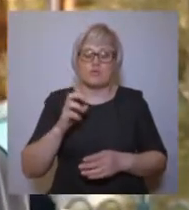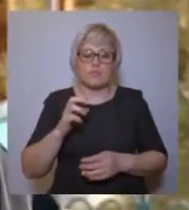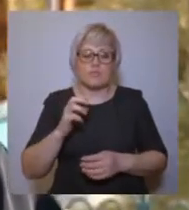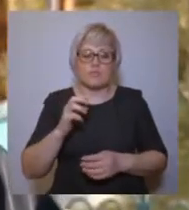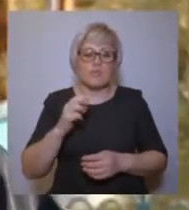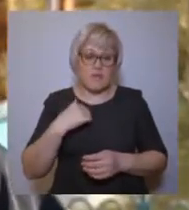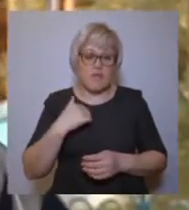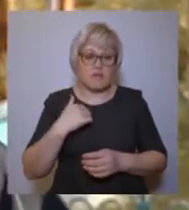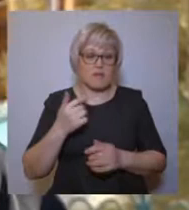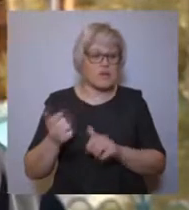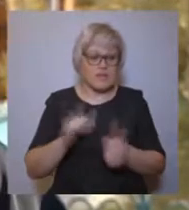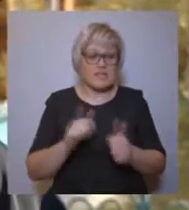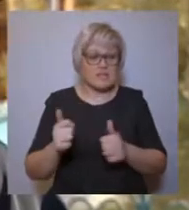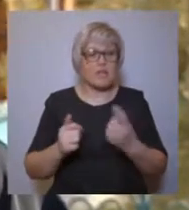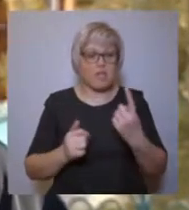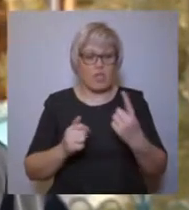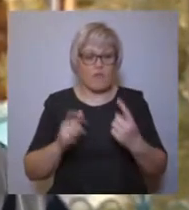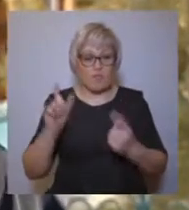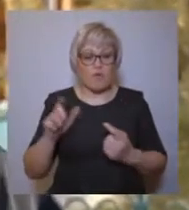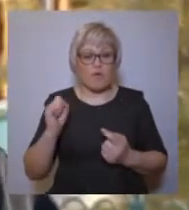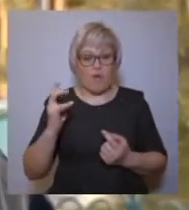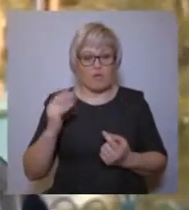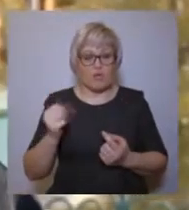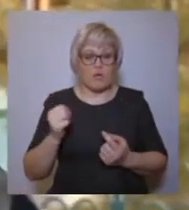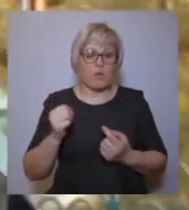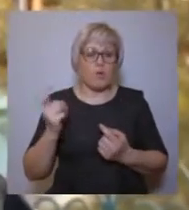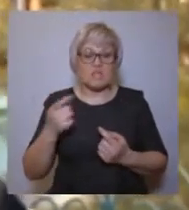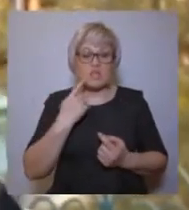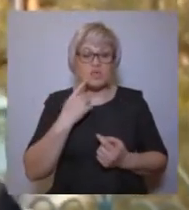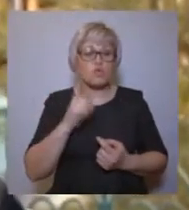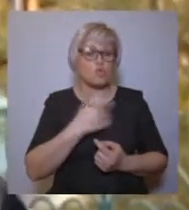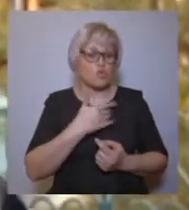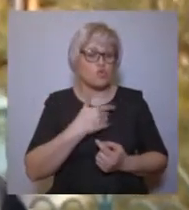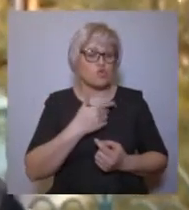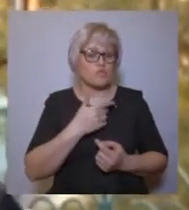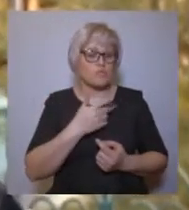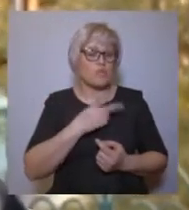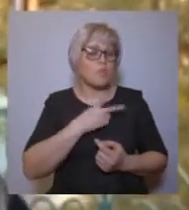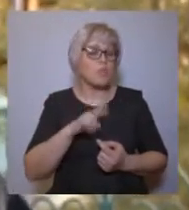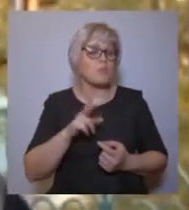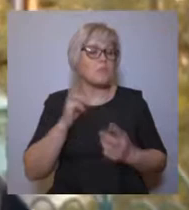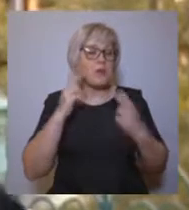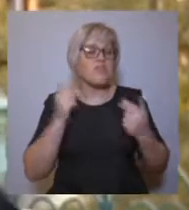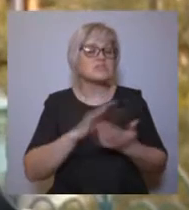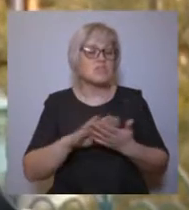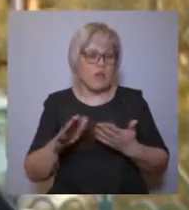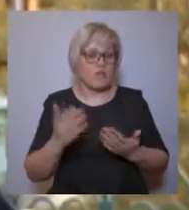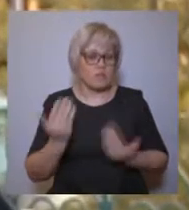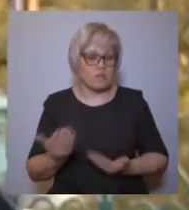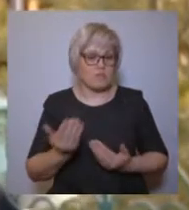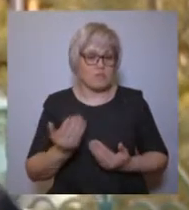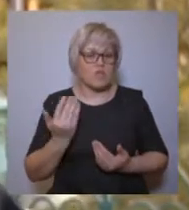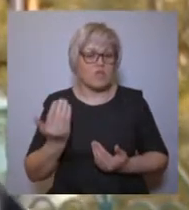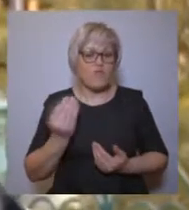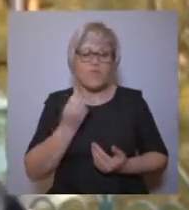бывать в тюрьме в одной, и я крестил одного ханта. Но я задал вопрос, а зачем ты крестишься? Он